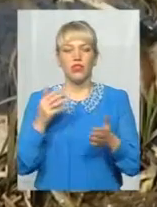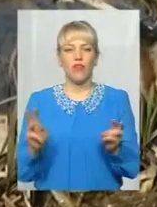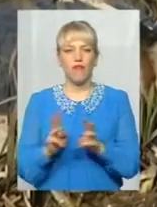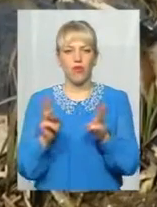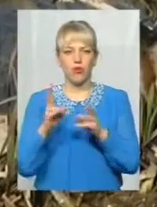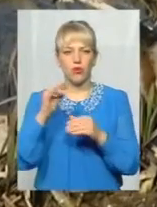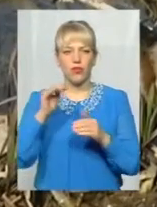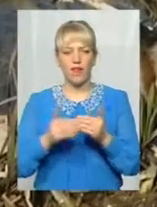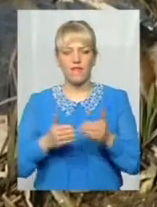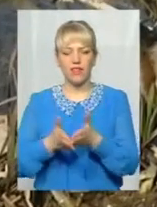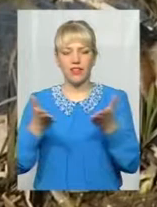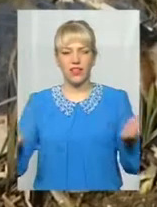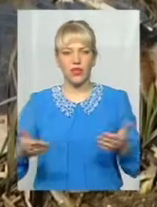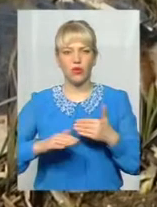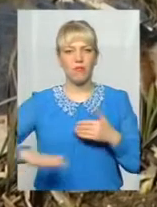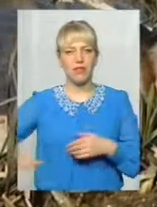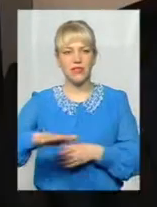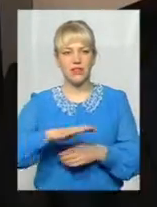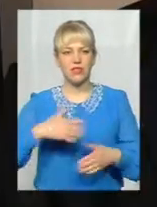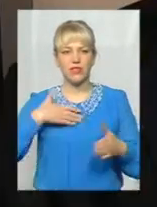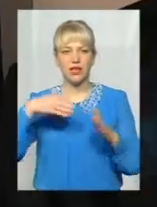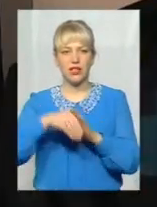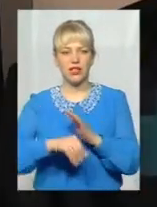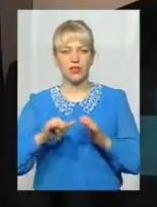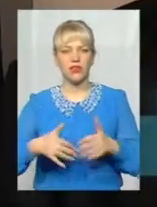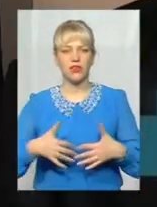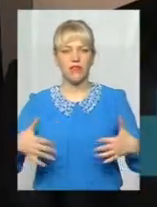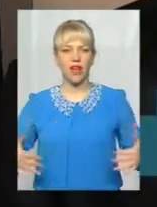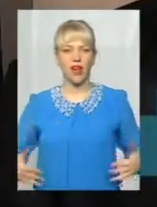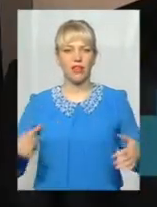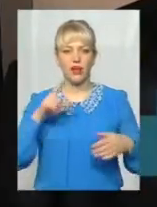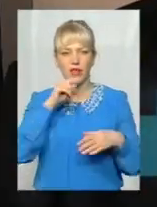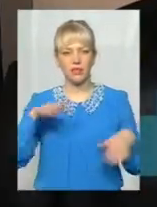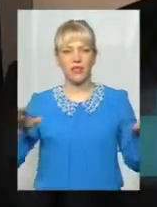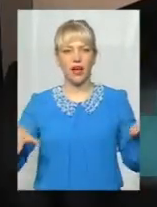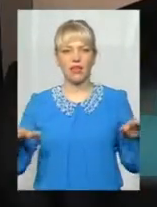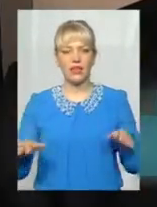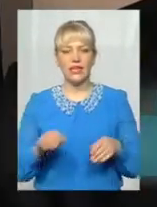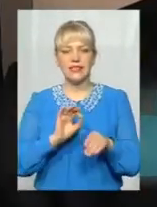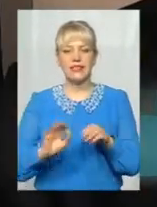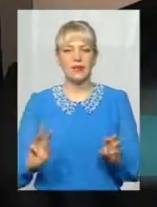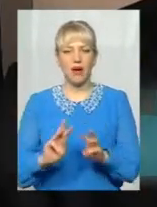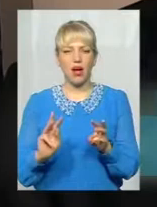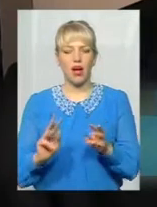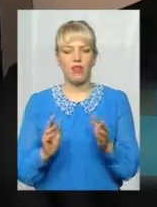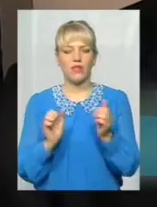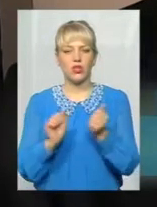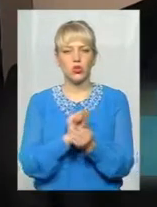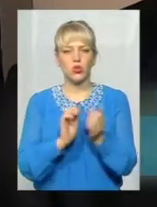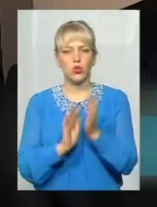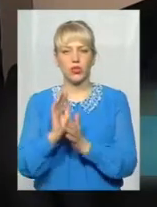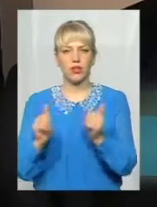відкритій місцевості гинуть тварини і птахи. Спалювання сухої рослинності, особливо навколо водойм,